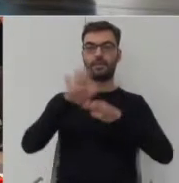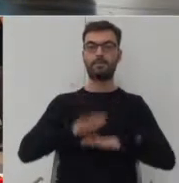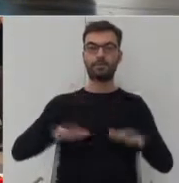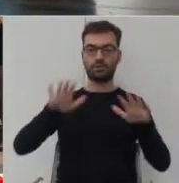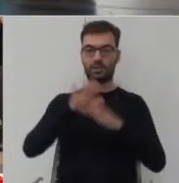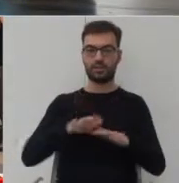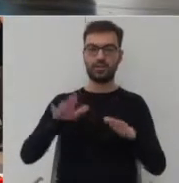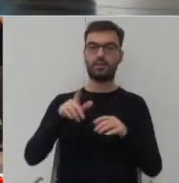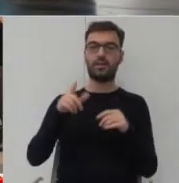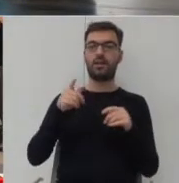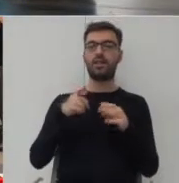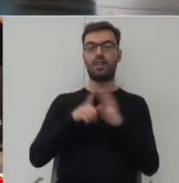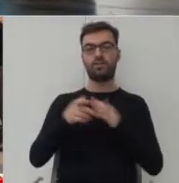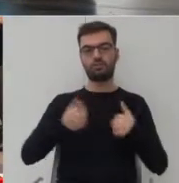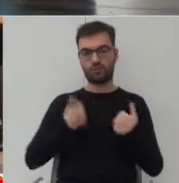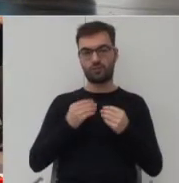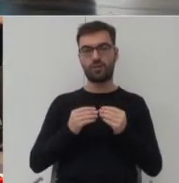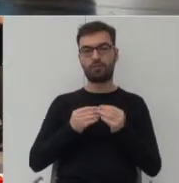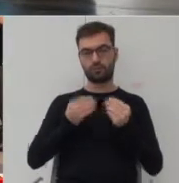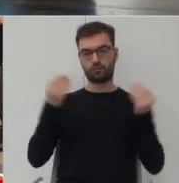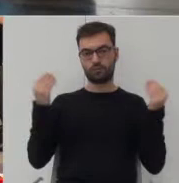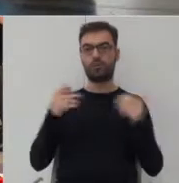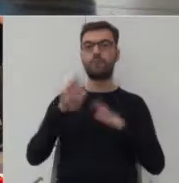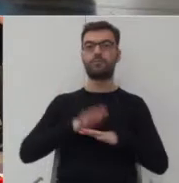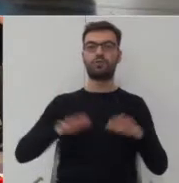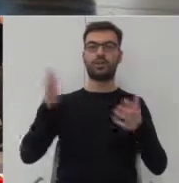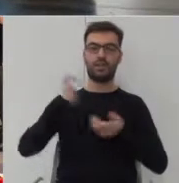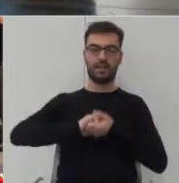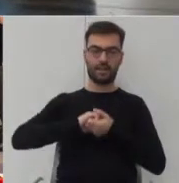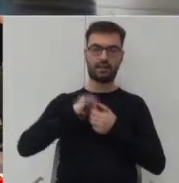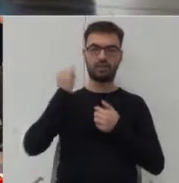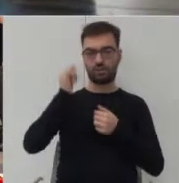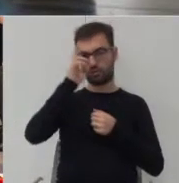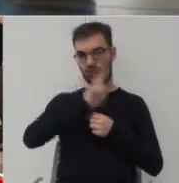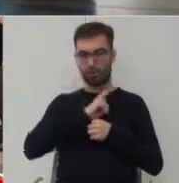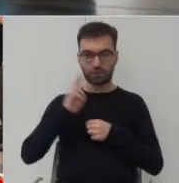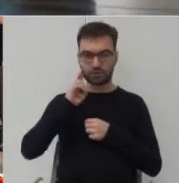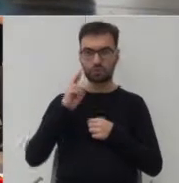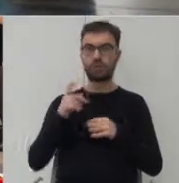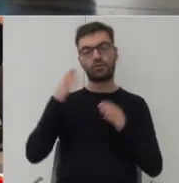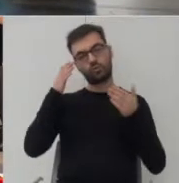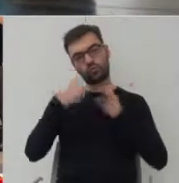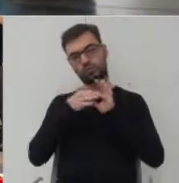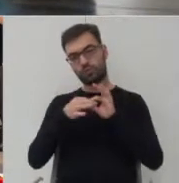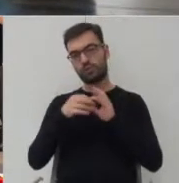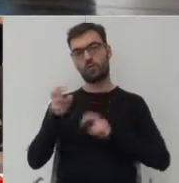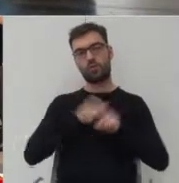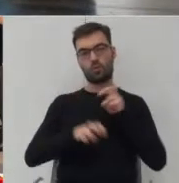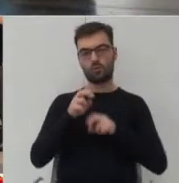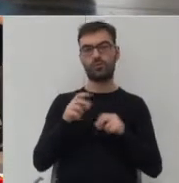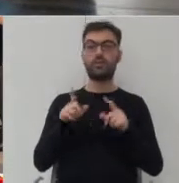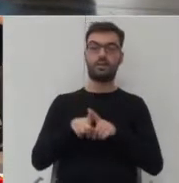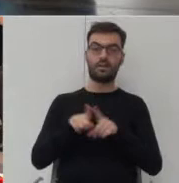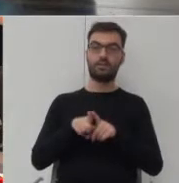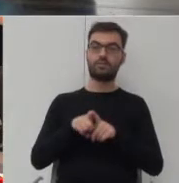profilaktyki prozdrowotnej, przestrzeń integracji rodziców i dzieci, właśnie skupioną wokół ruchu, a także w takich